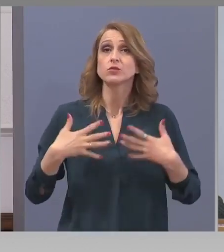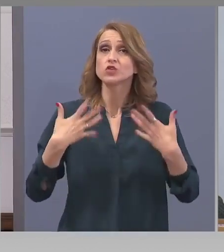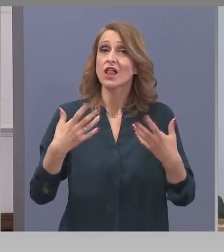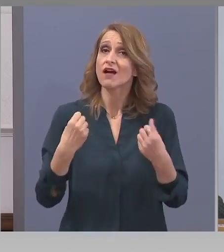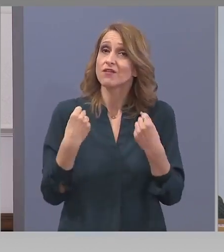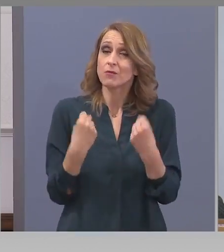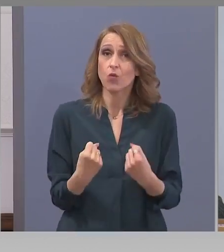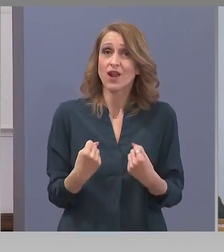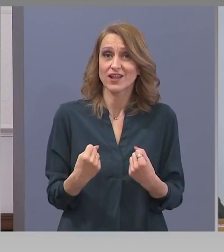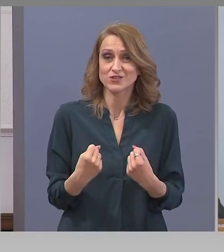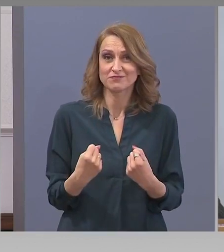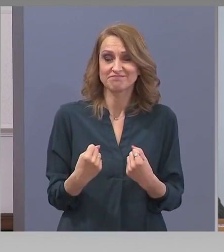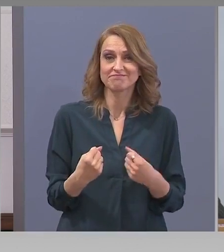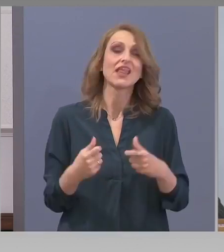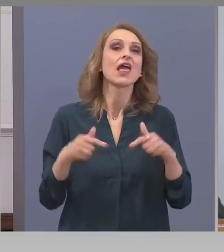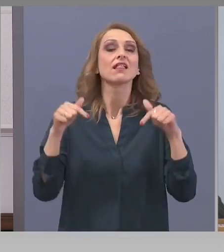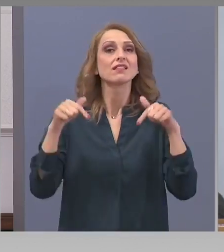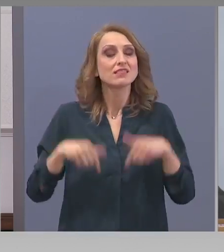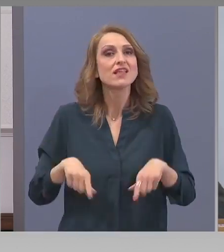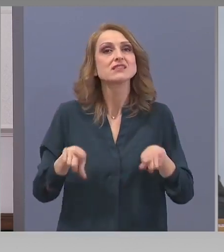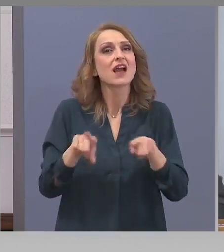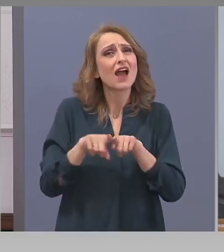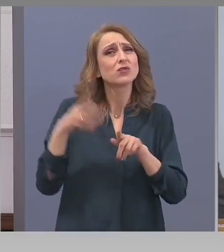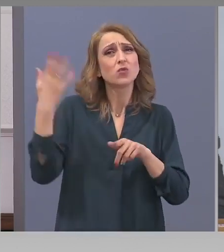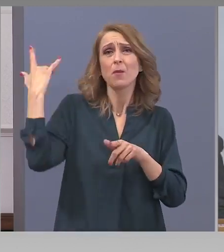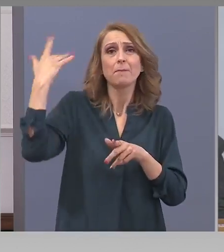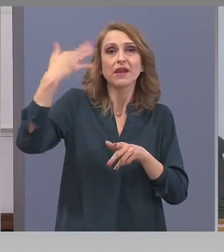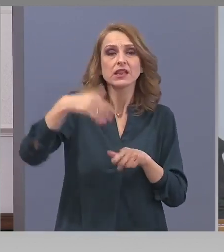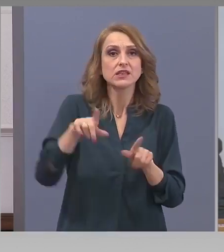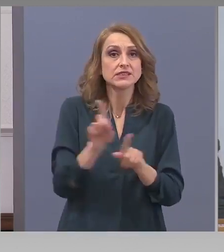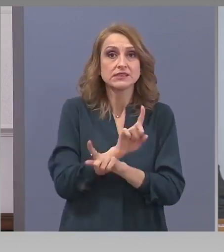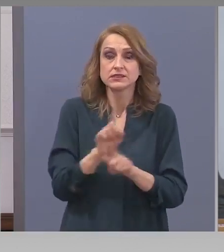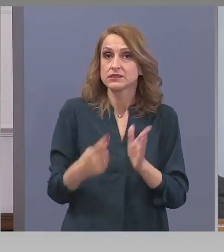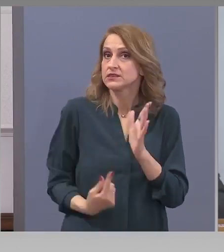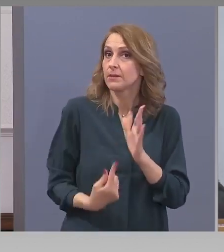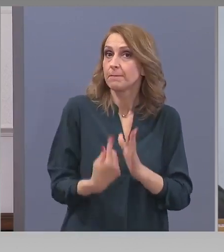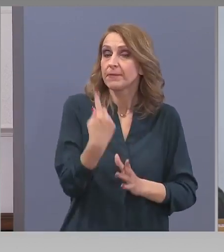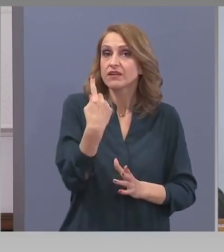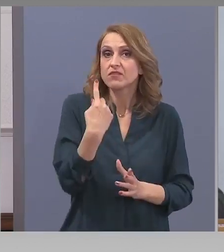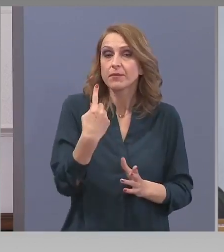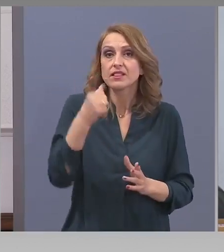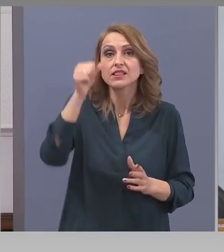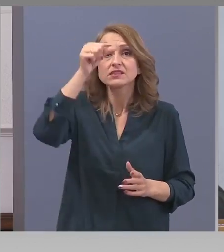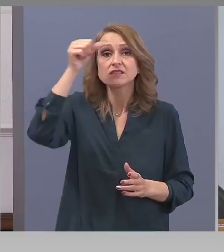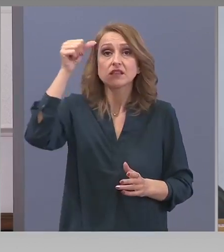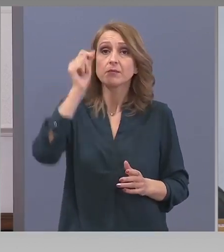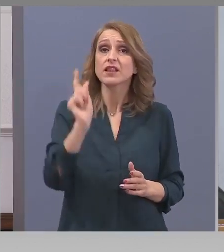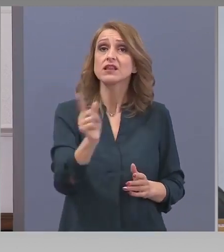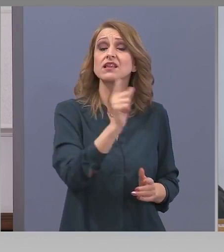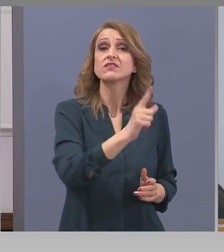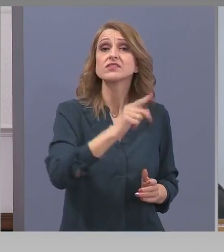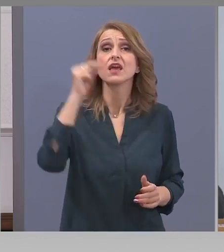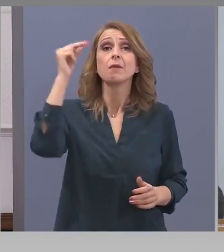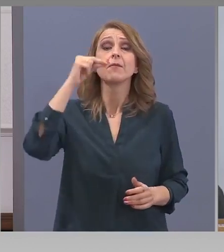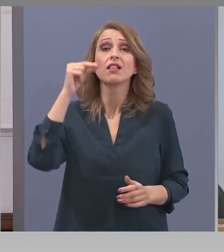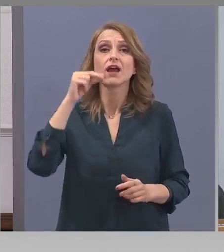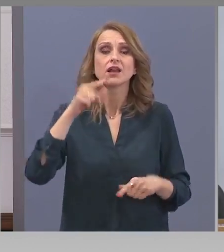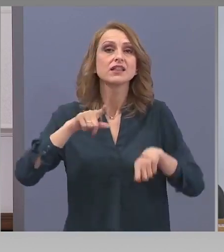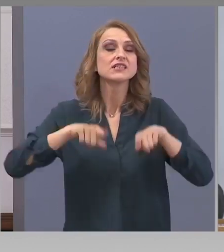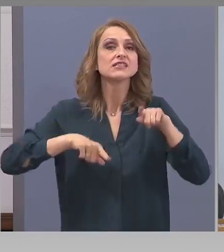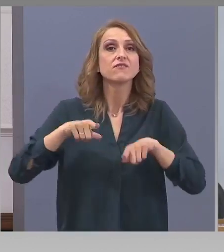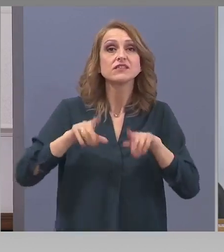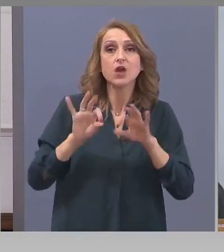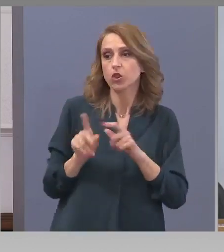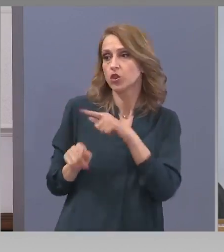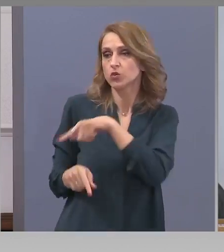както никога преди в живота ни, съдбата на всеки български гражданин зависи от тази на